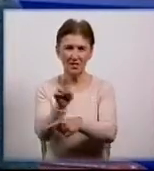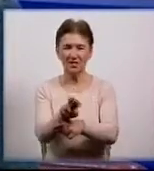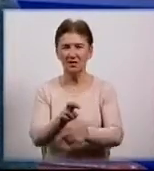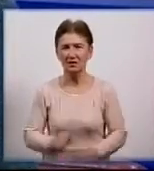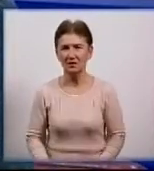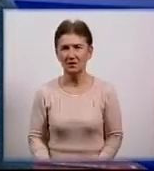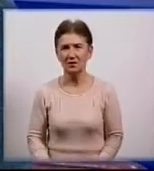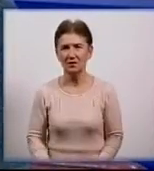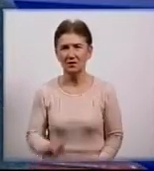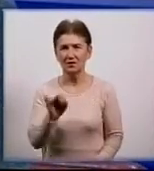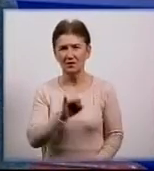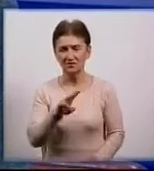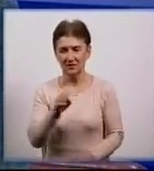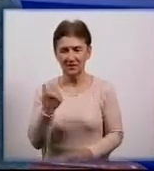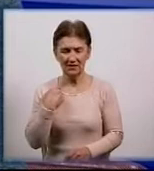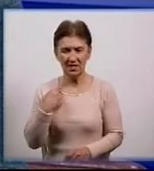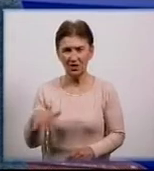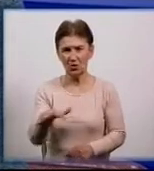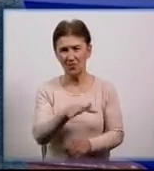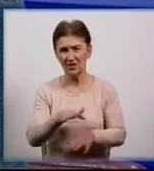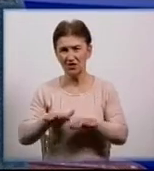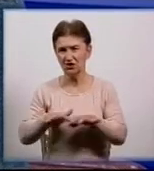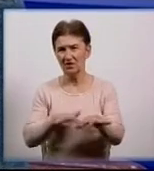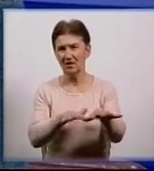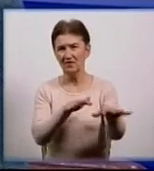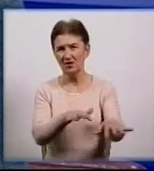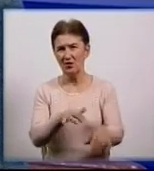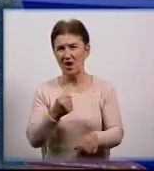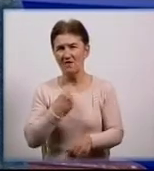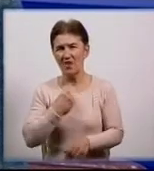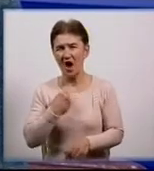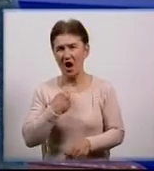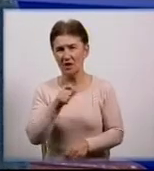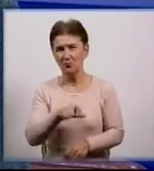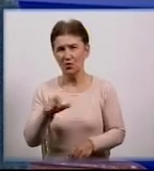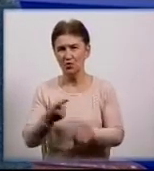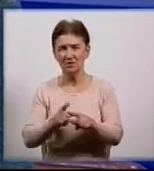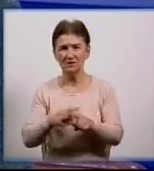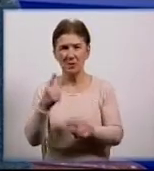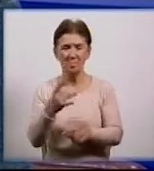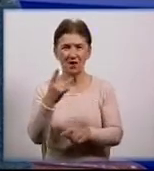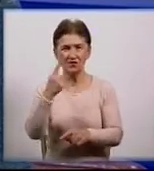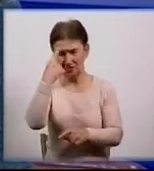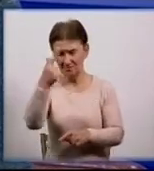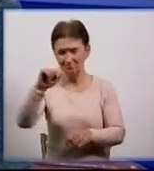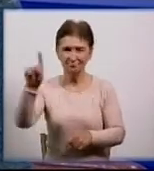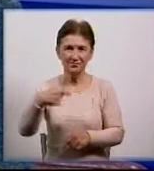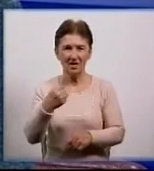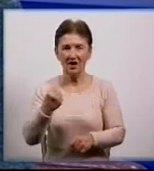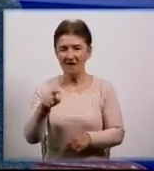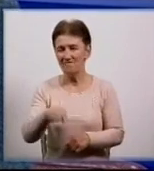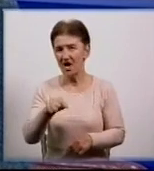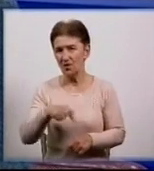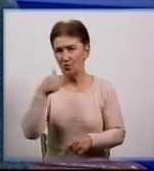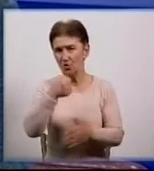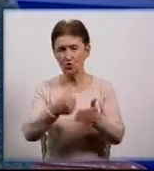Півтори сотні юнаків з Кіровоградщини вирушили сьогодні служити в армію. Це перша відправка призовників у цьому році. Сьогоди, кінця